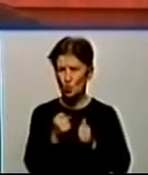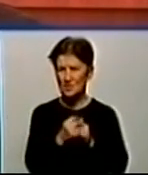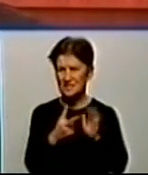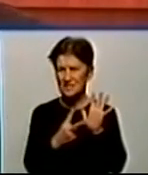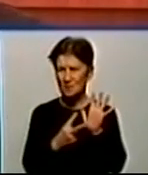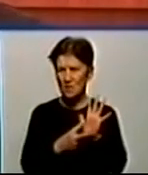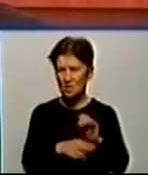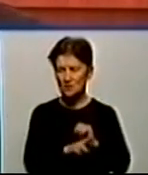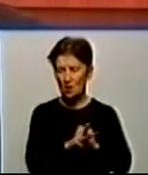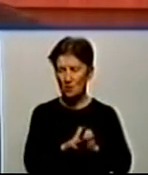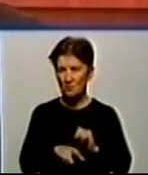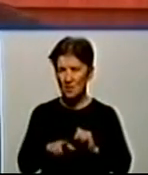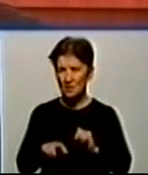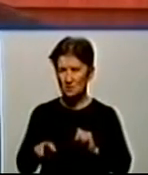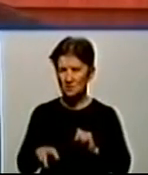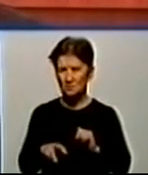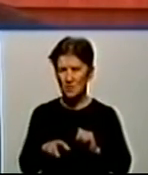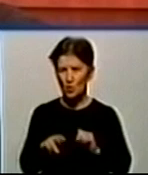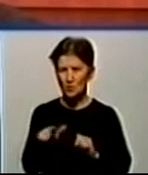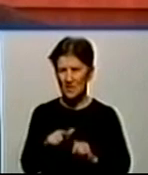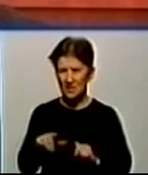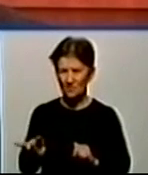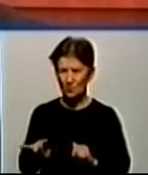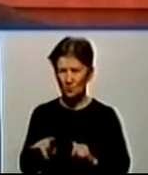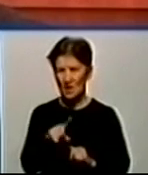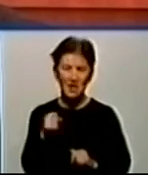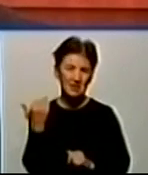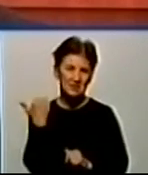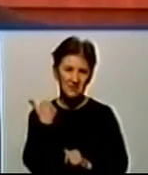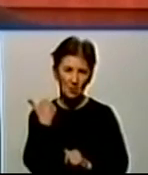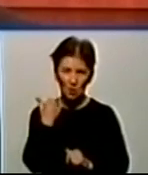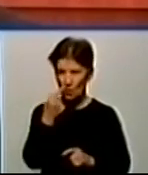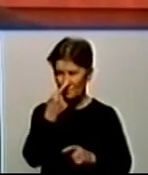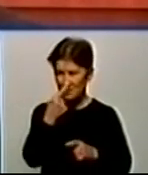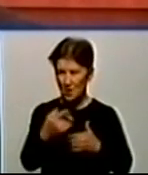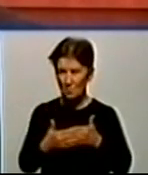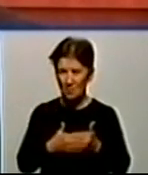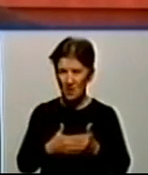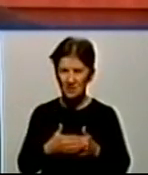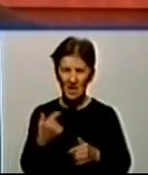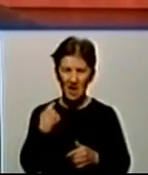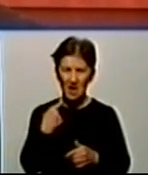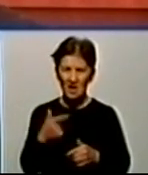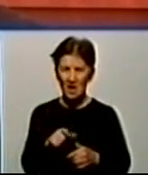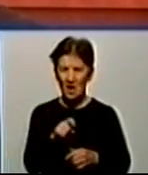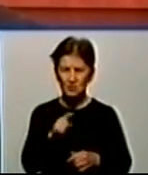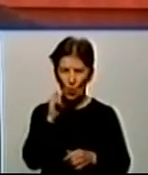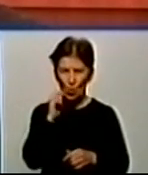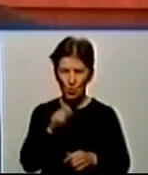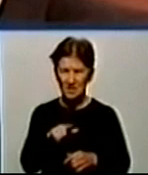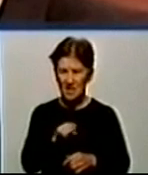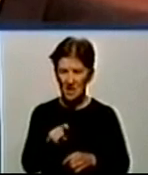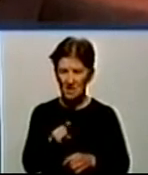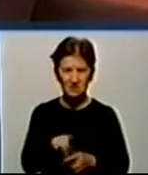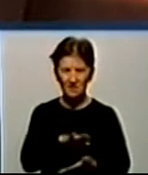,7 мільйонів гривень. Заборгованість перед ВАТ «Керавертгаз» та «Укртрансгаз»